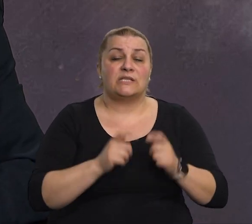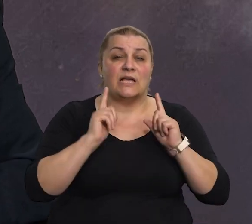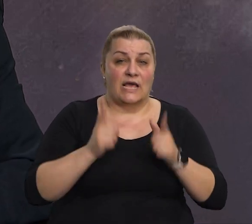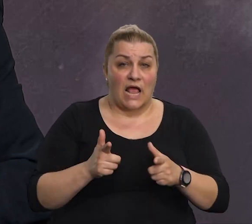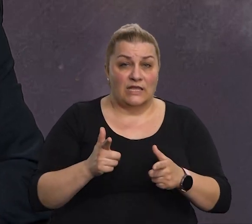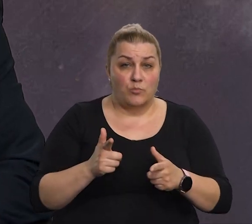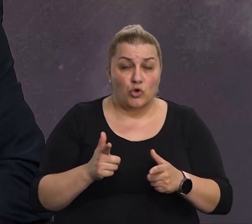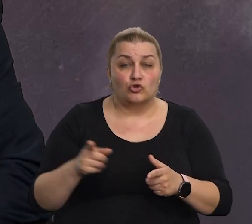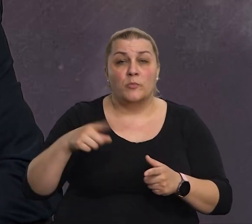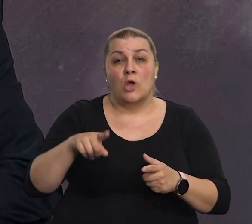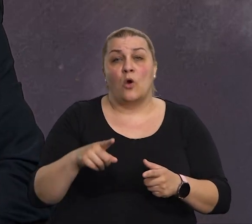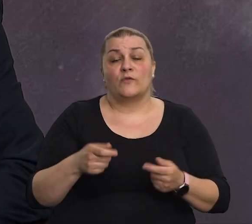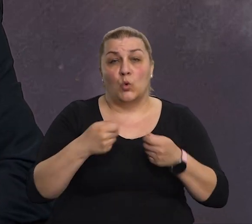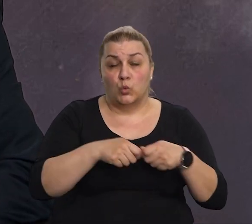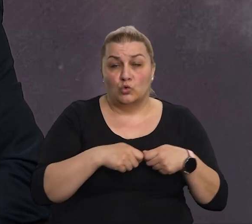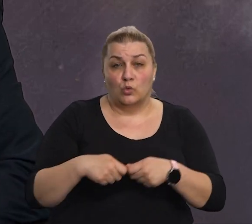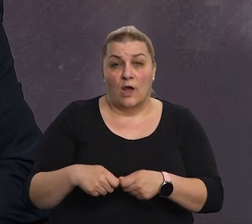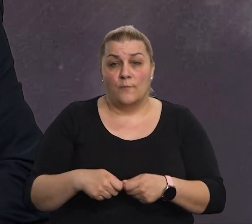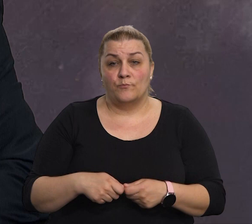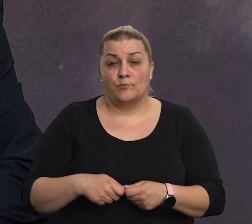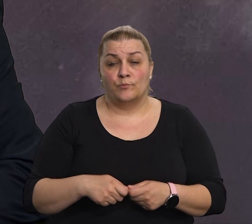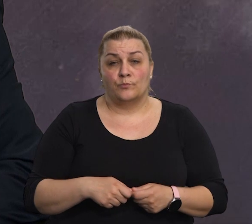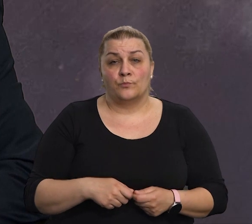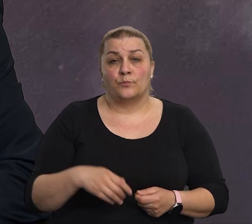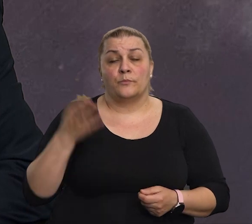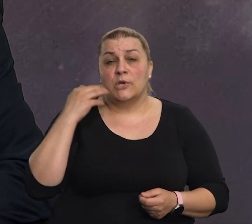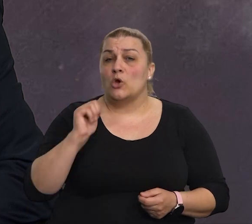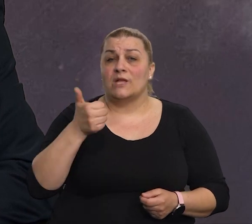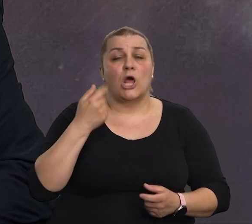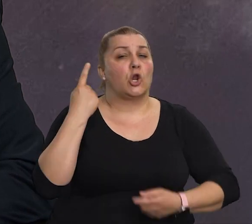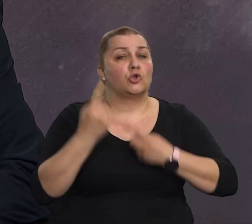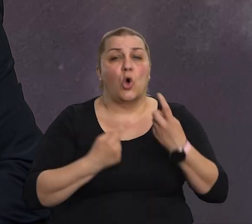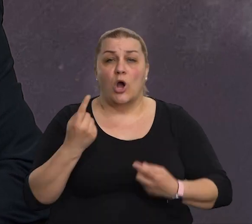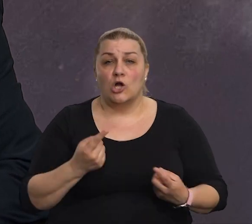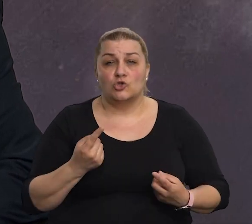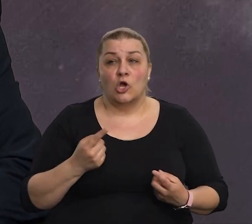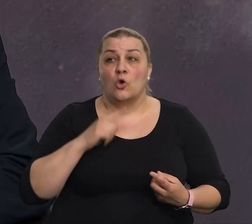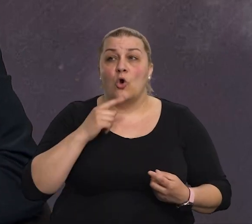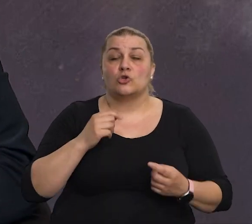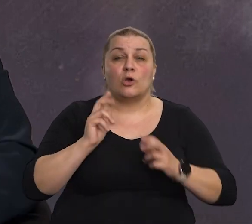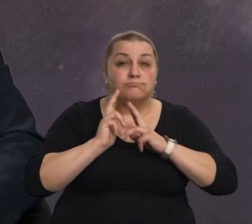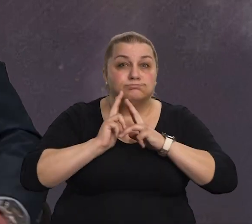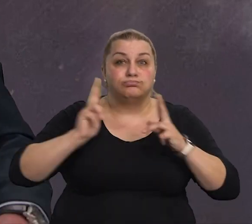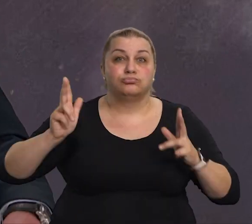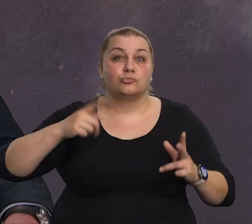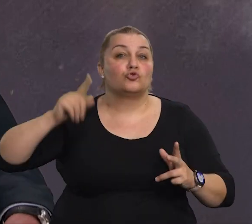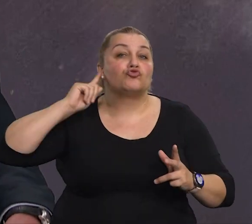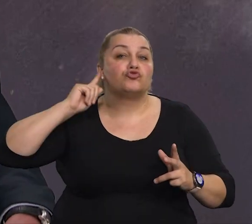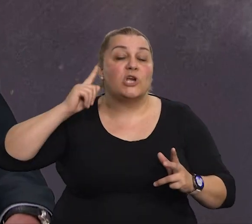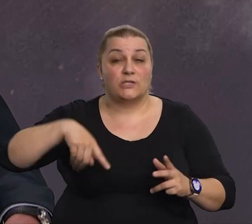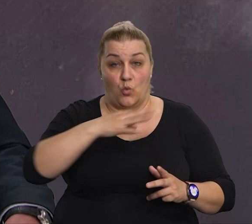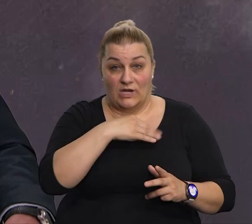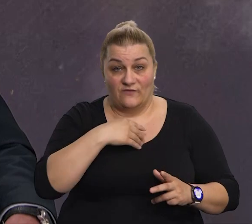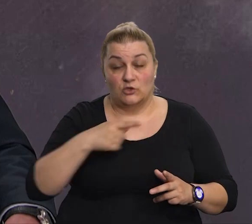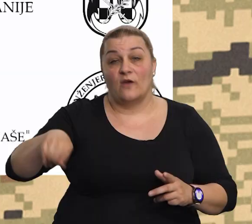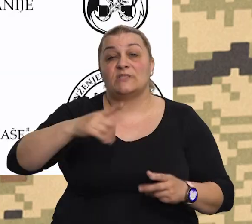stradalničkih udruga, jedan događaj zaista koji će odijeknuti i u Hrvatskoj, a na koji